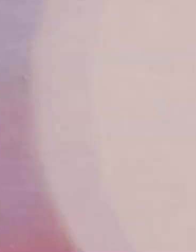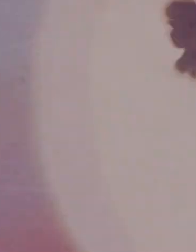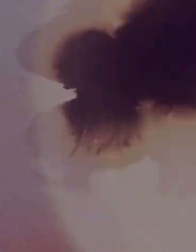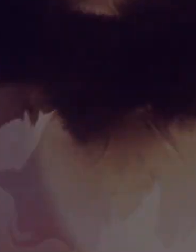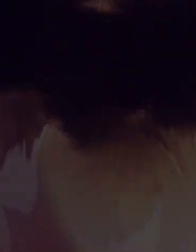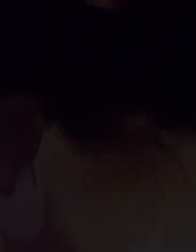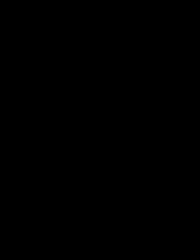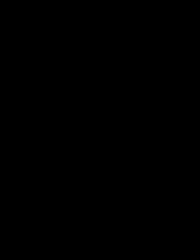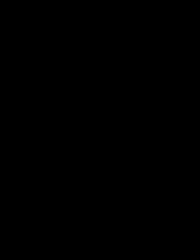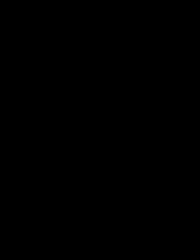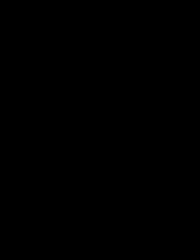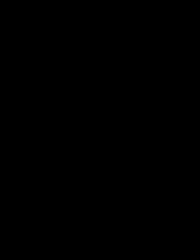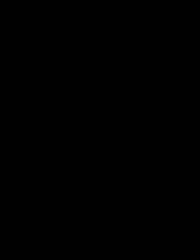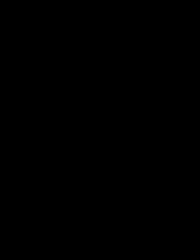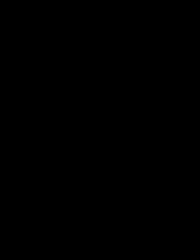KONIEC!